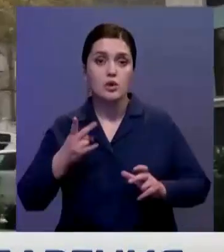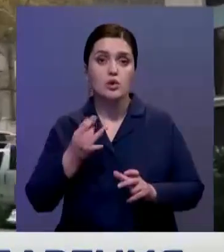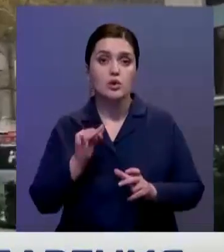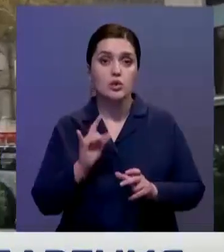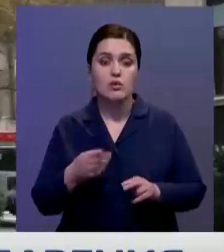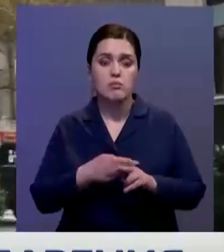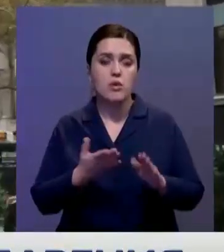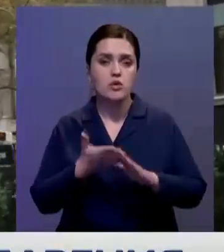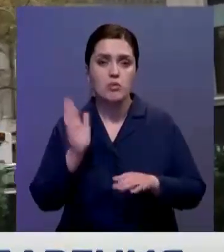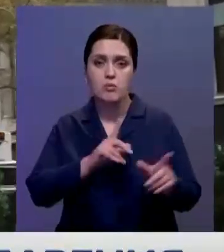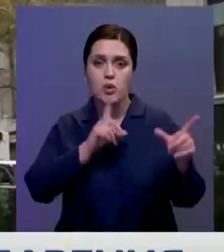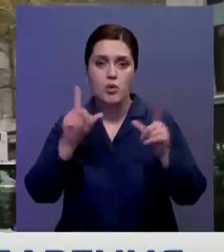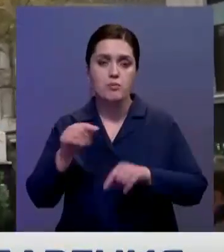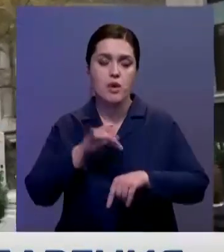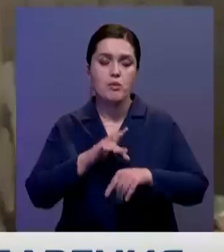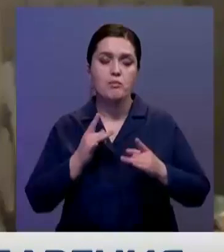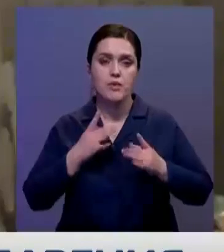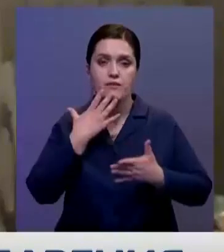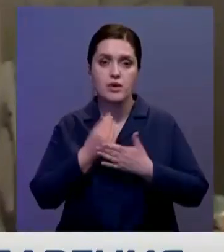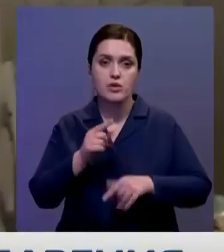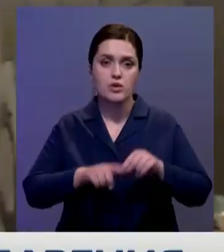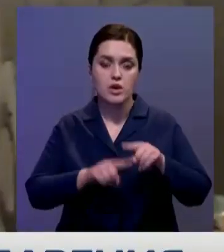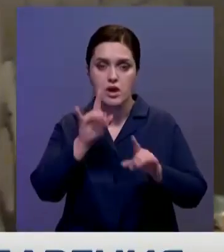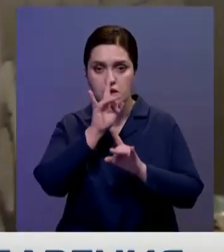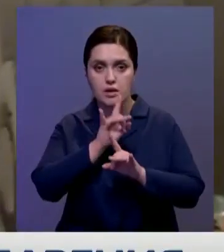году она не поедет отмечать любимый праздник своим родным.